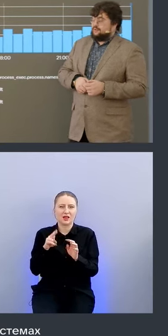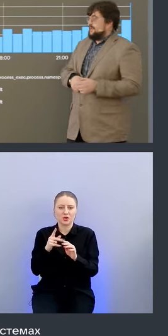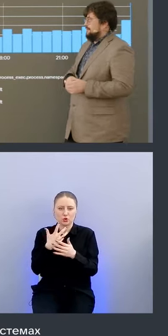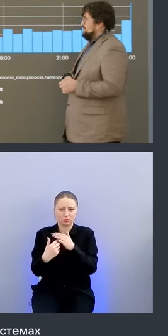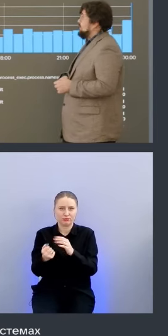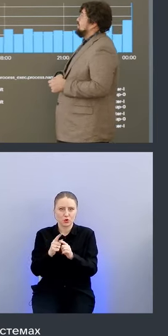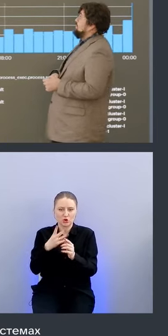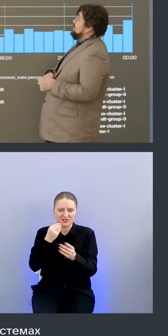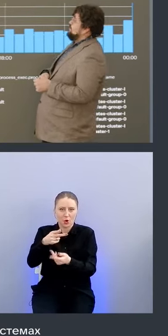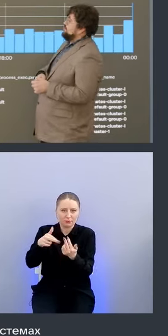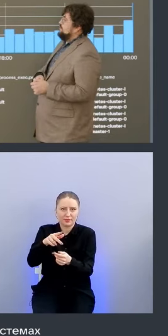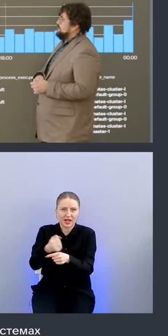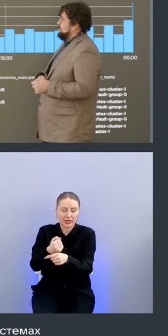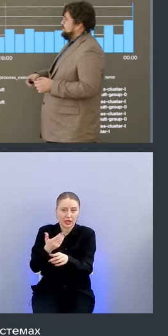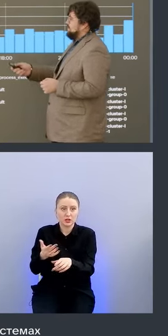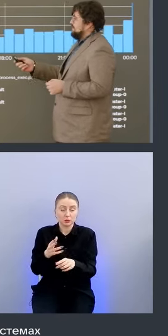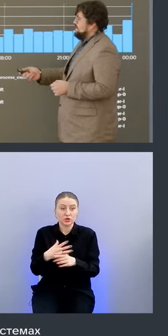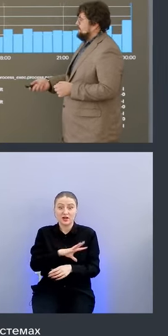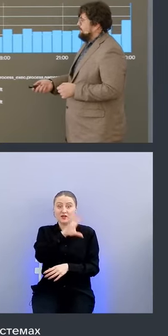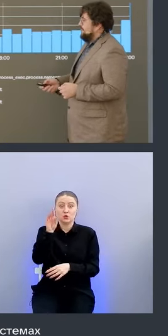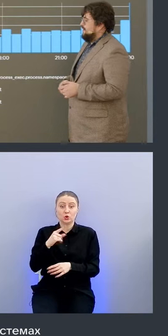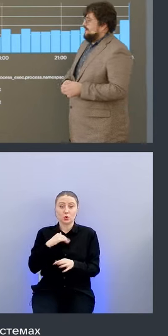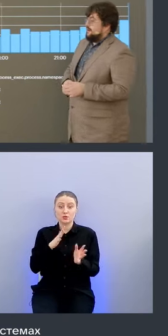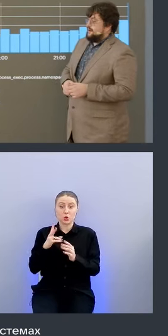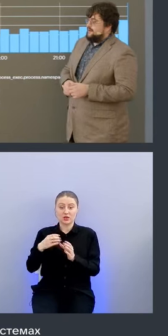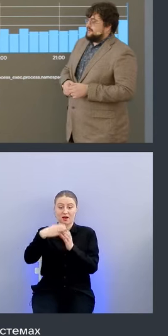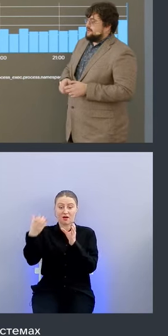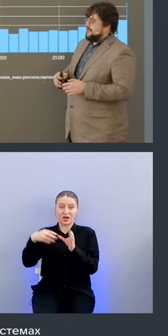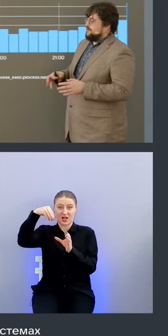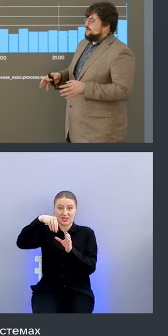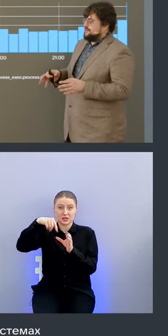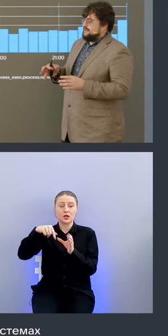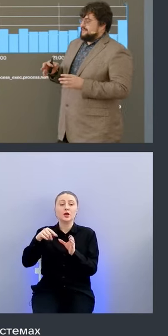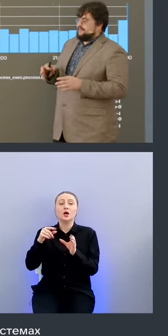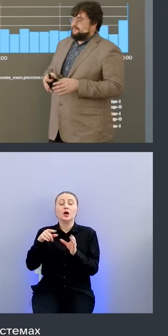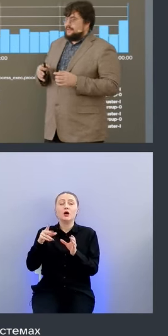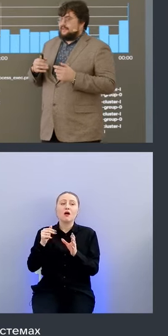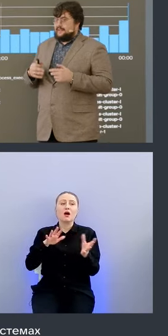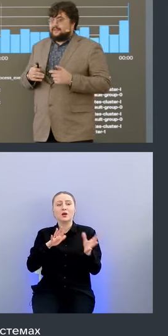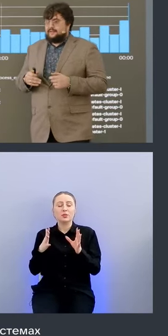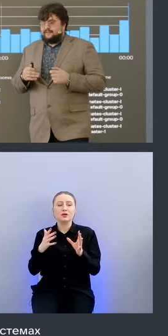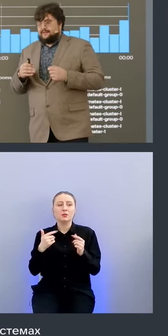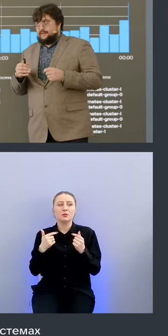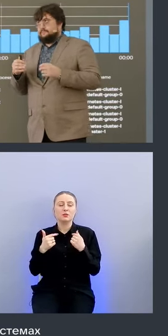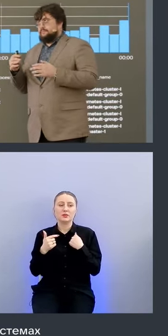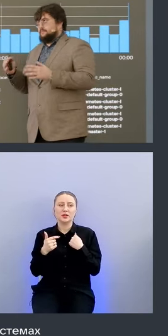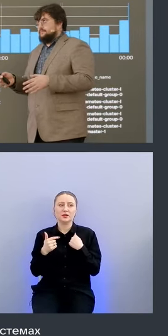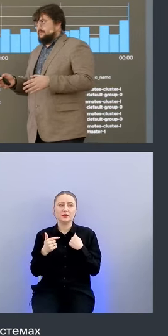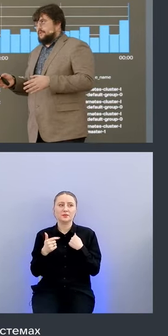понятно что да мы в принципе видим все что у нас происходит на кластере как бы то есть мы и так как